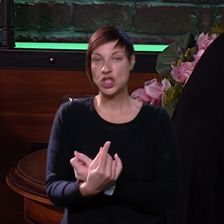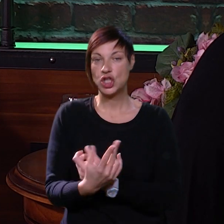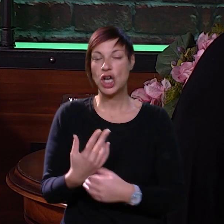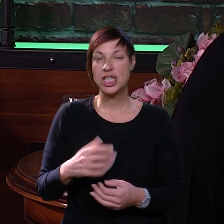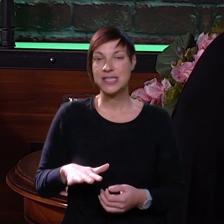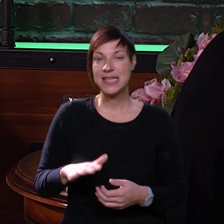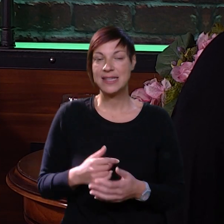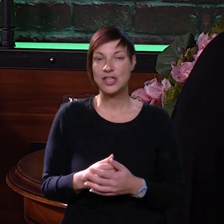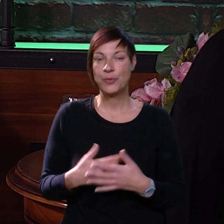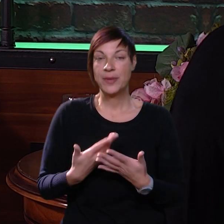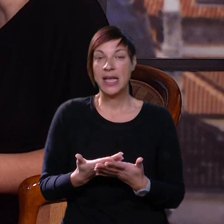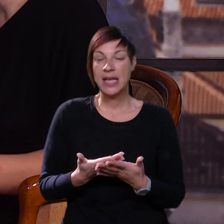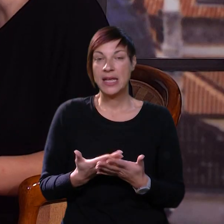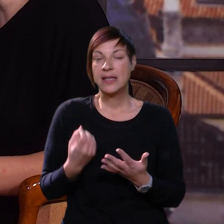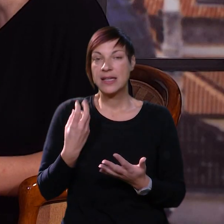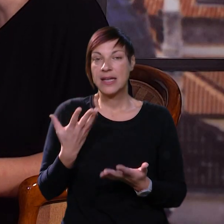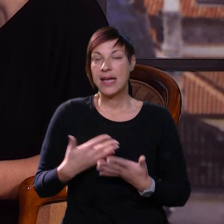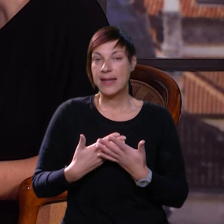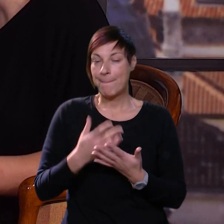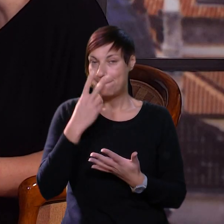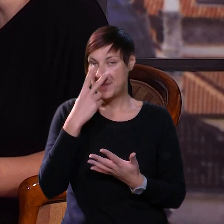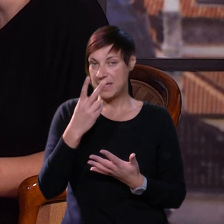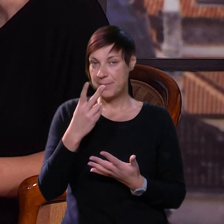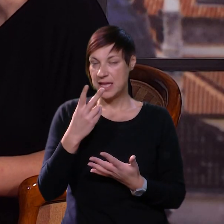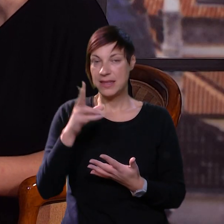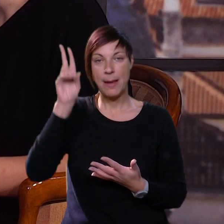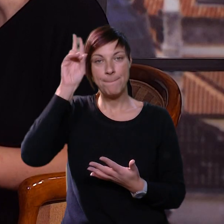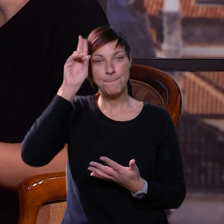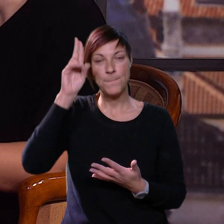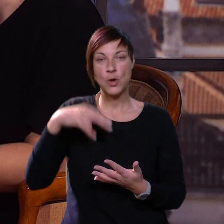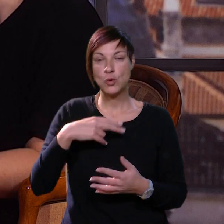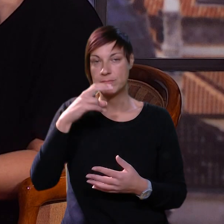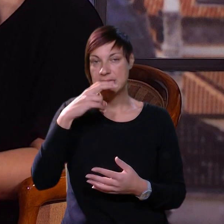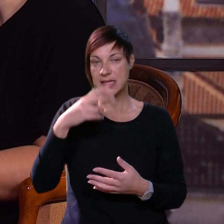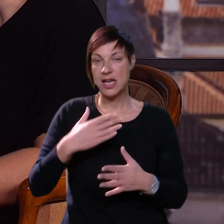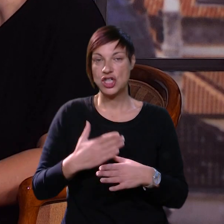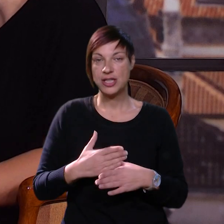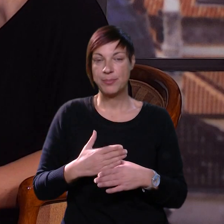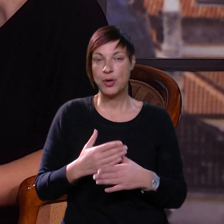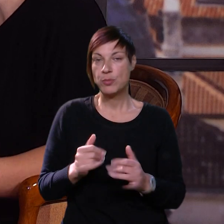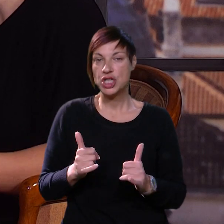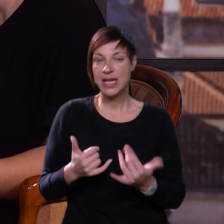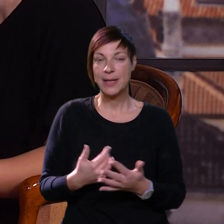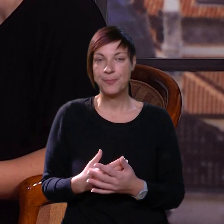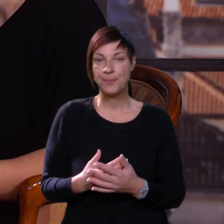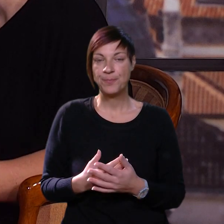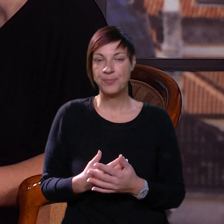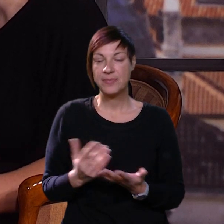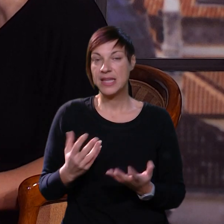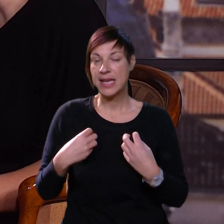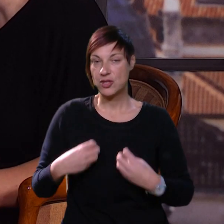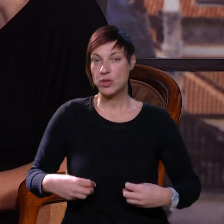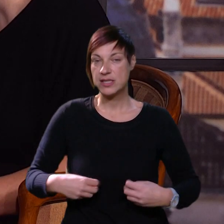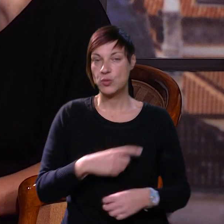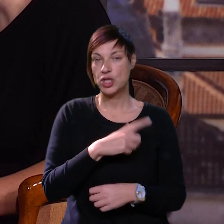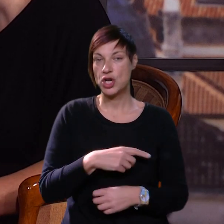se nešto događa. I onda u tom trenutku, kada primijete, mogu zatražiti vašu pomoć ili neke